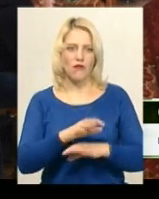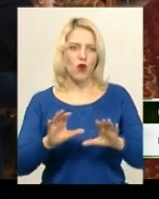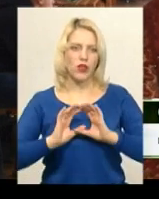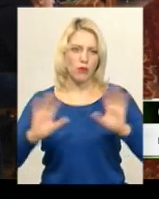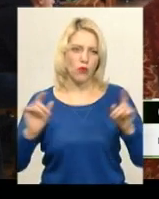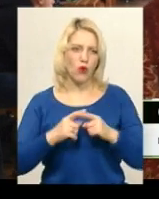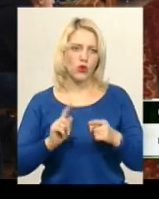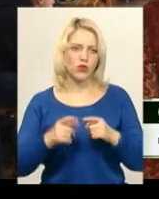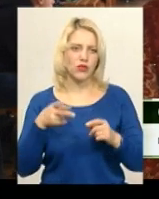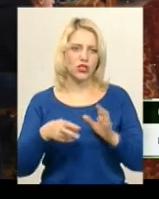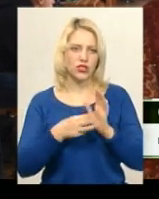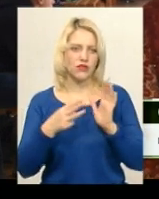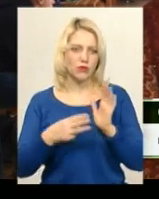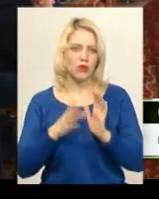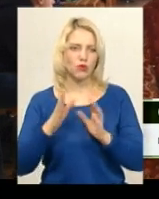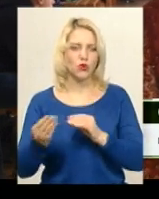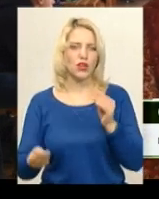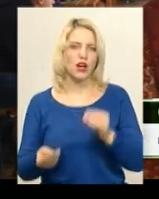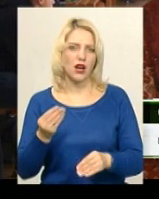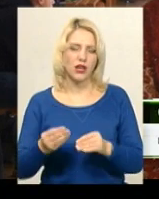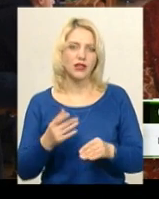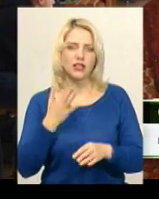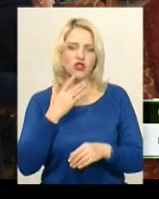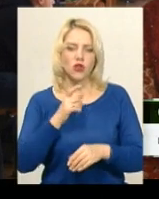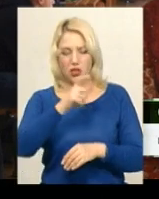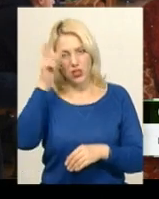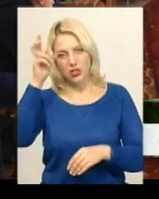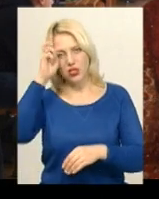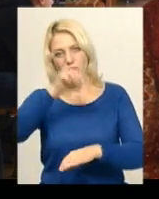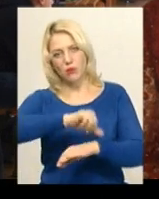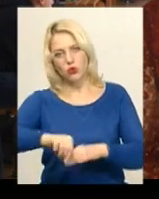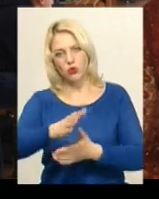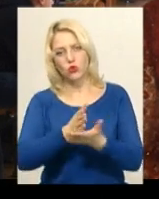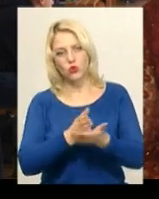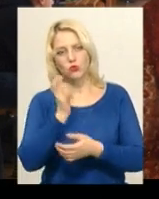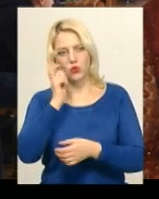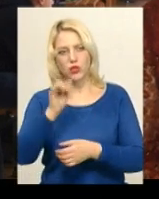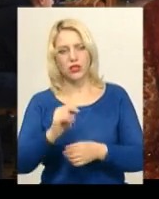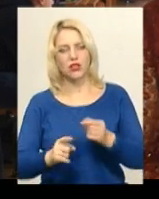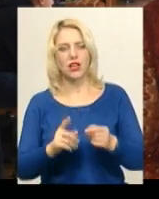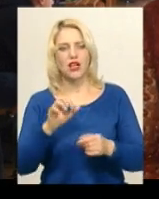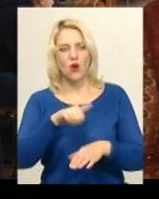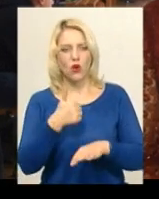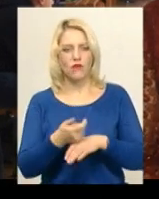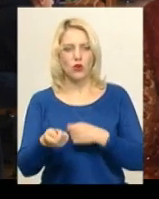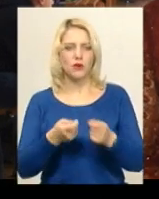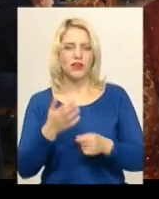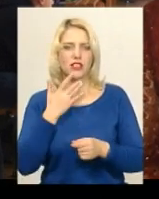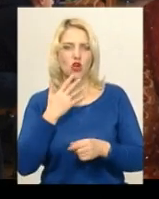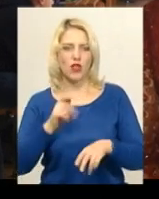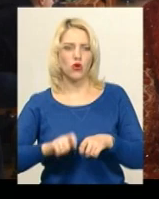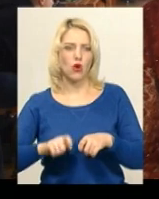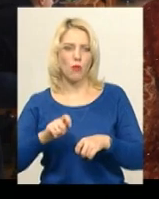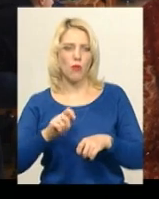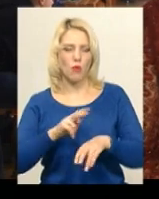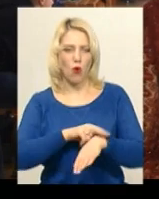-2018». Гратимуть команди Національної академії Державної прикордонної служби України та Головного управління Нацполіції в